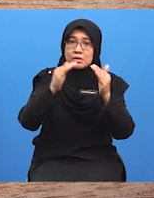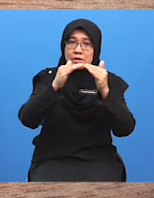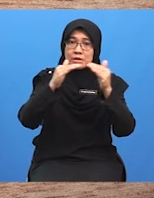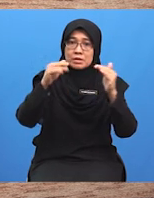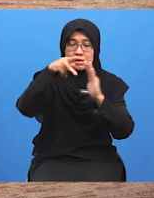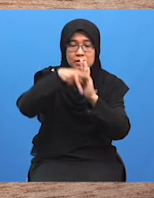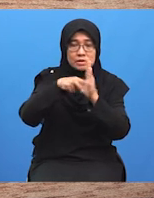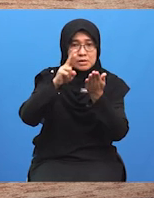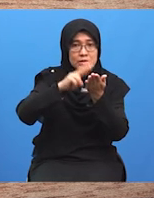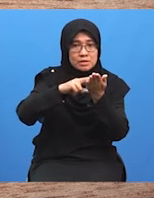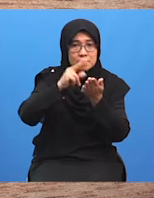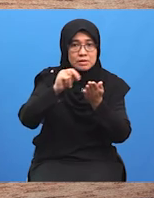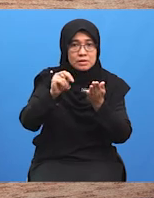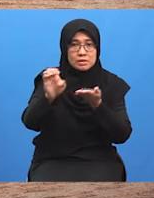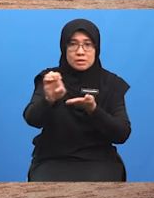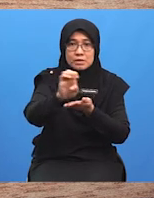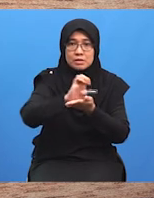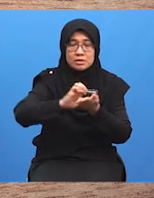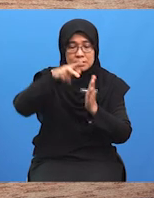dan elemen perundingan.